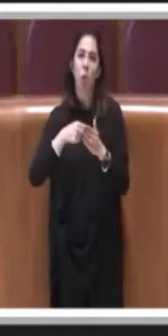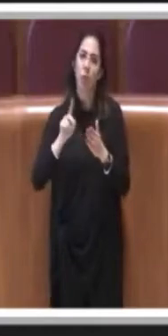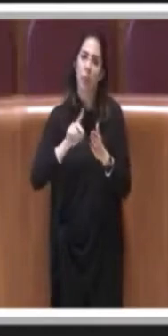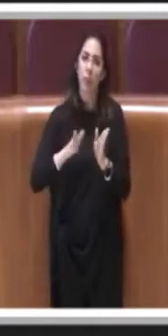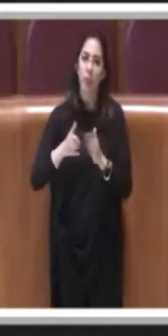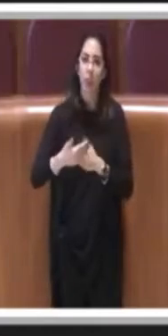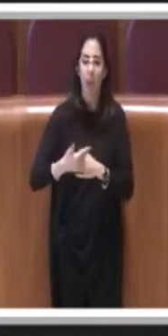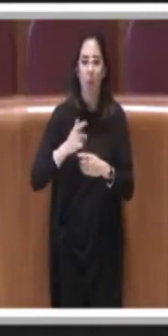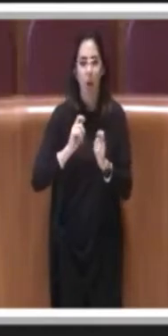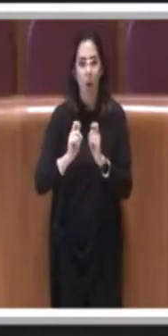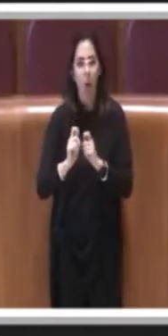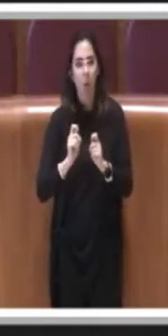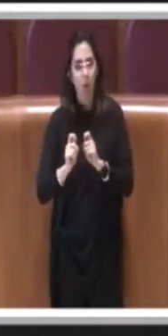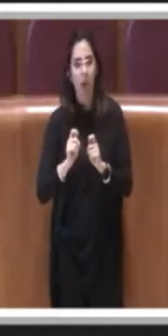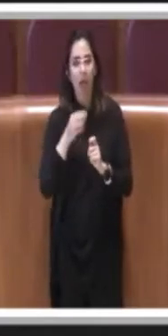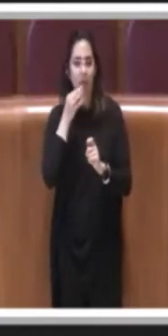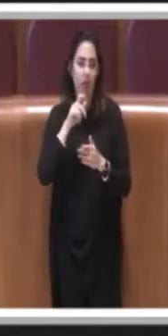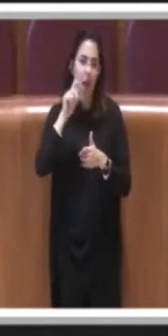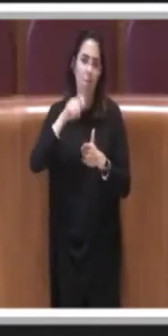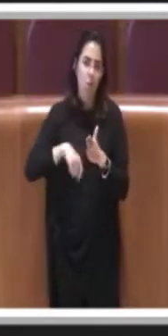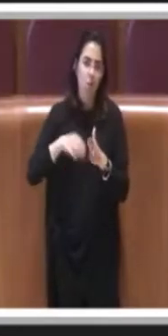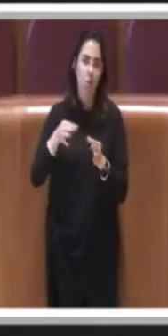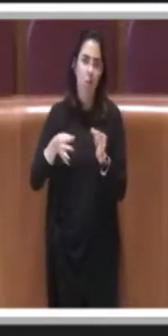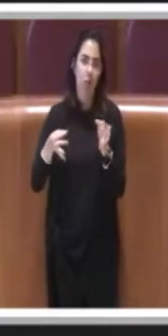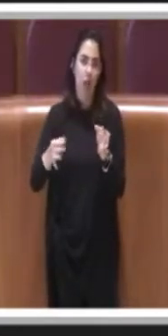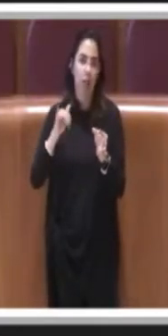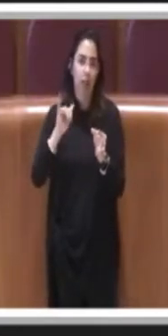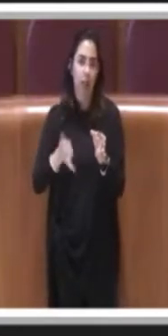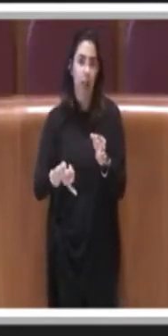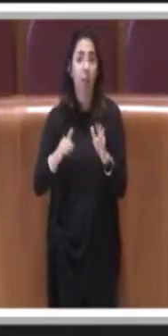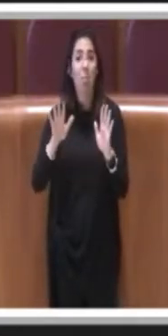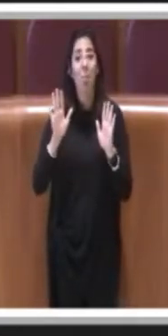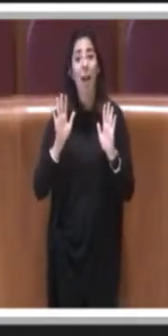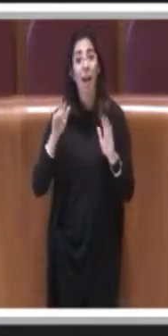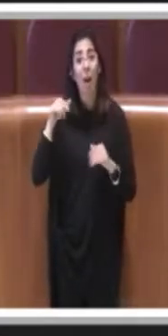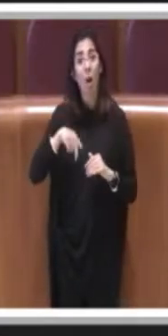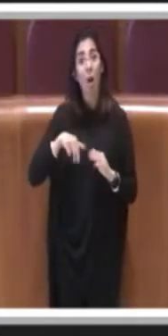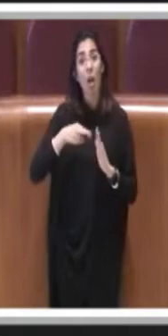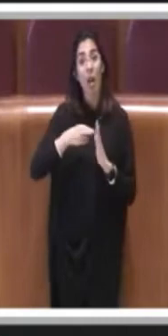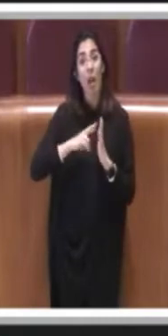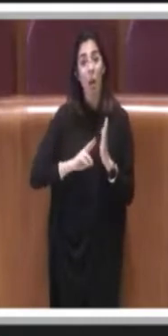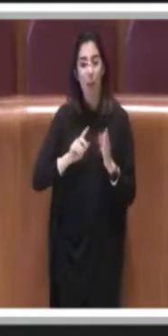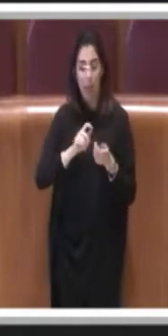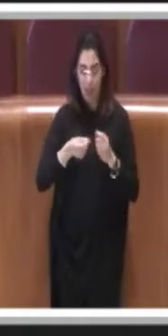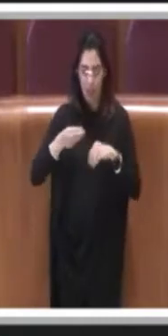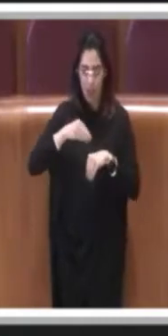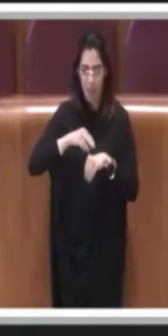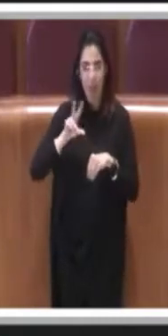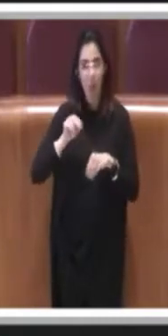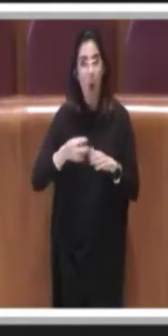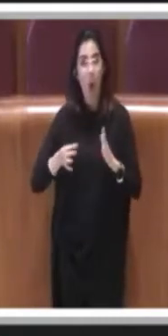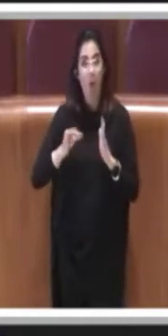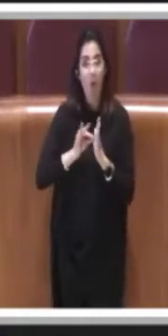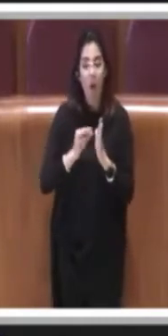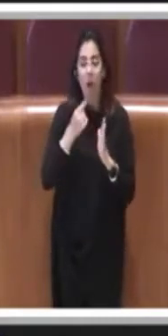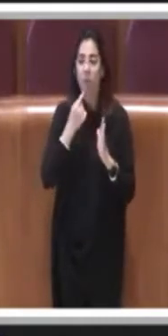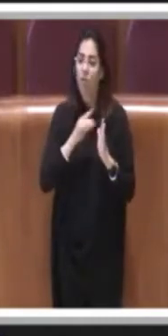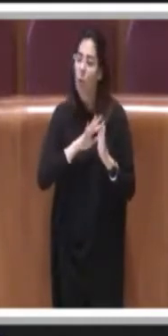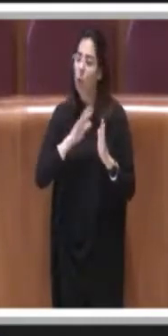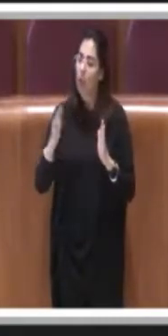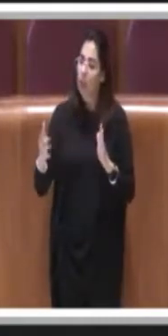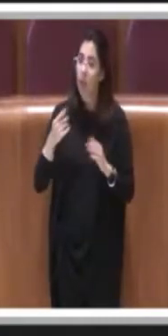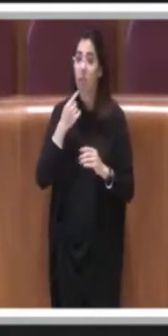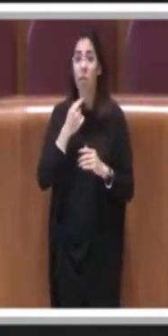cui devono necessariamente essere iscritti. Però qui diciamo una cosa differente, che il cittadino dovrà fare un